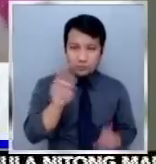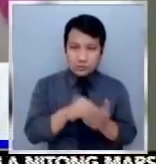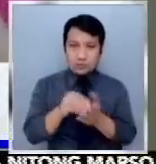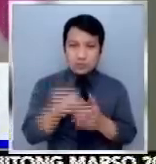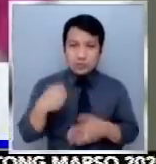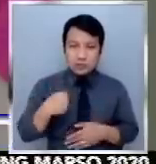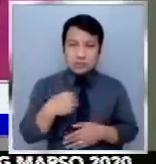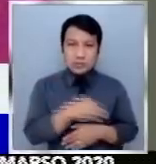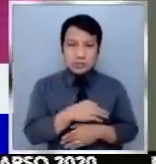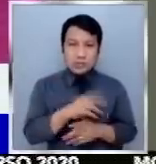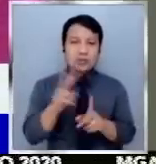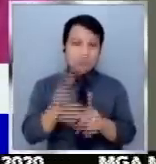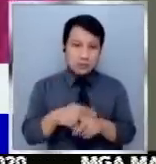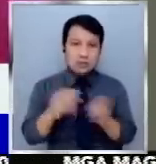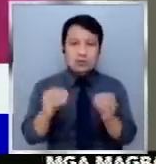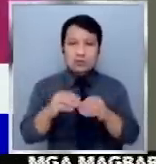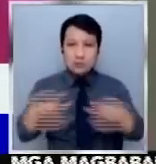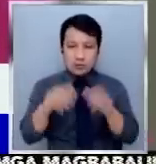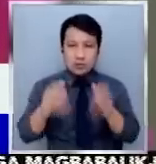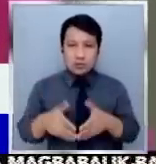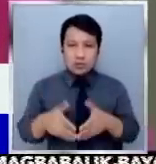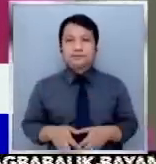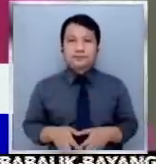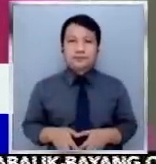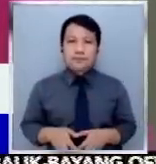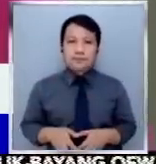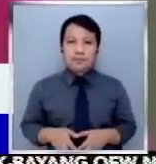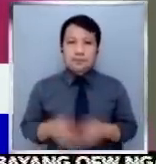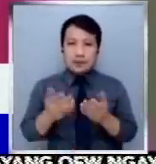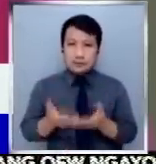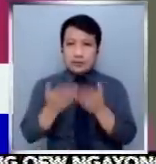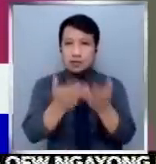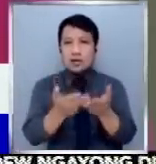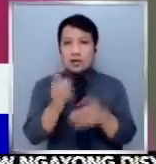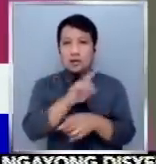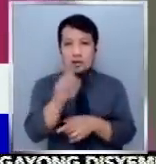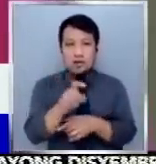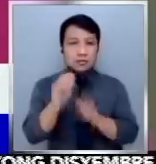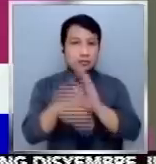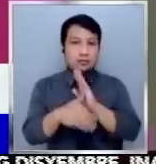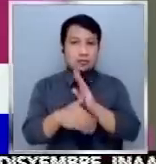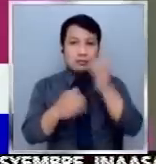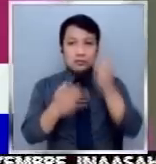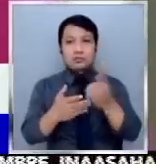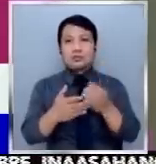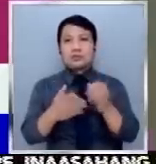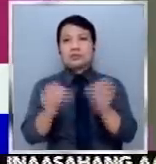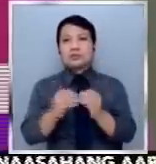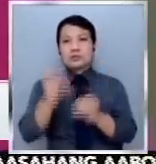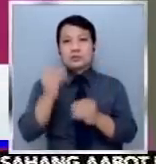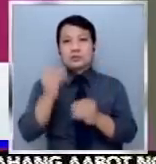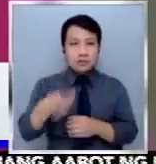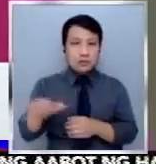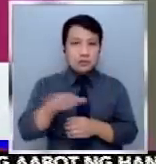very much willing to write Comelec to petition that Comelec would put up voting